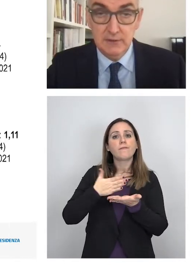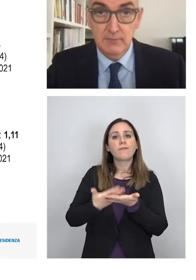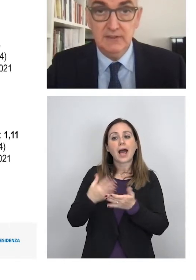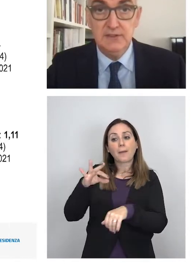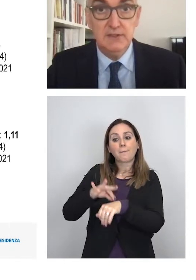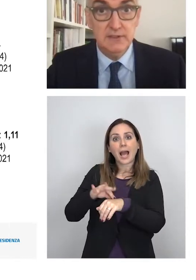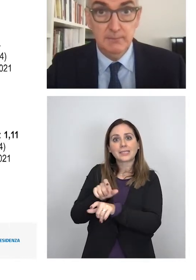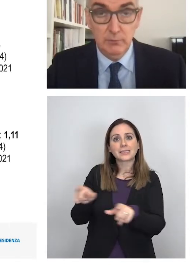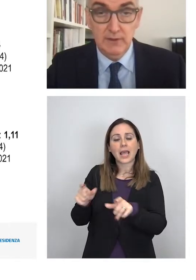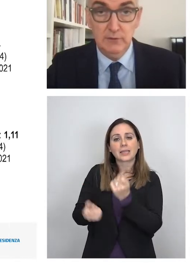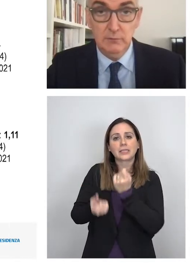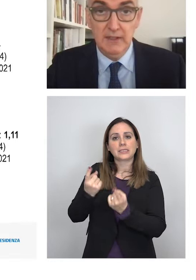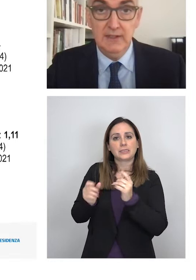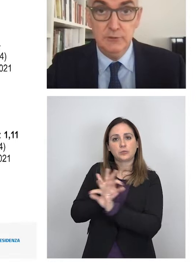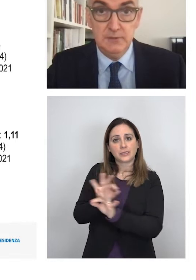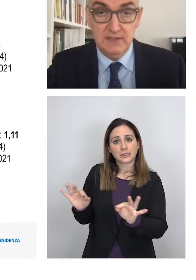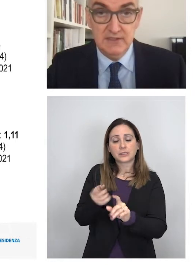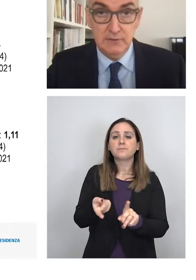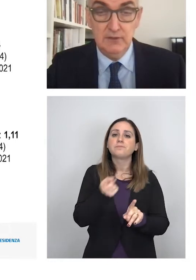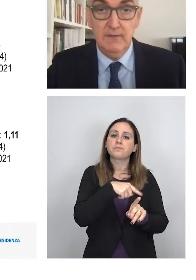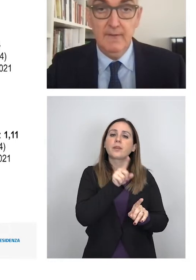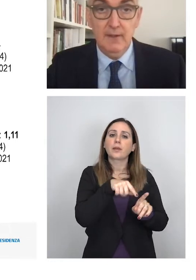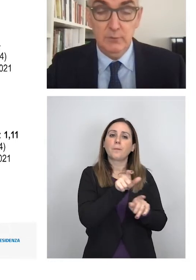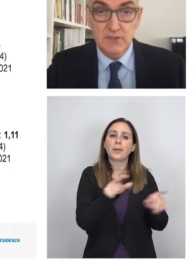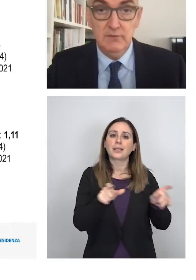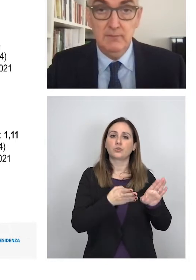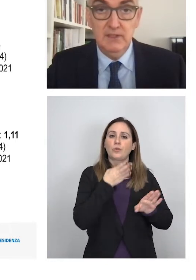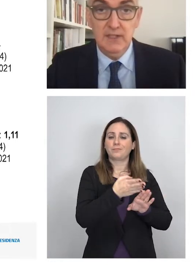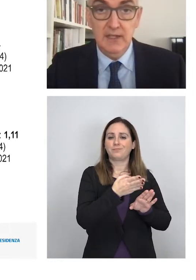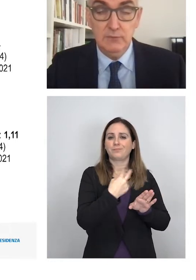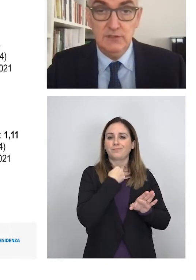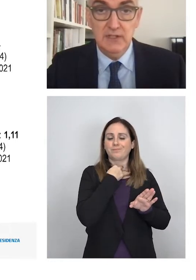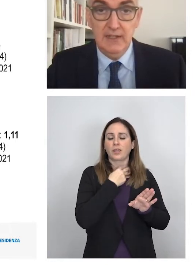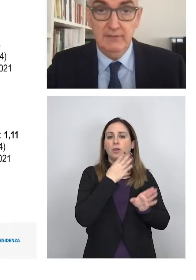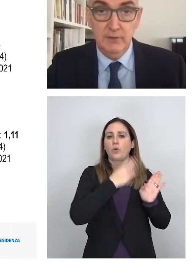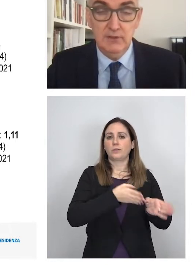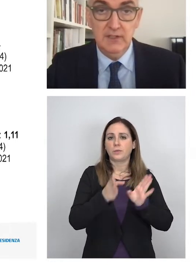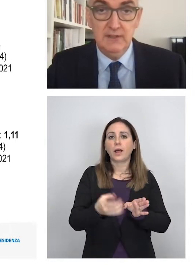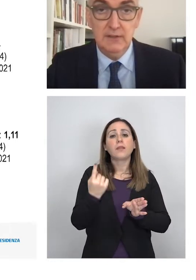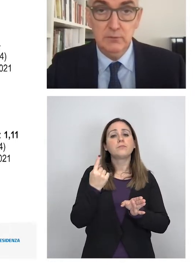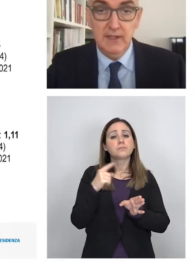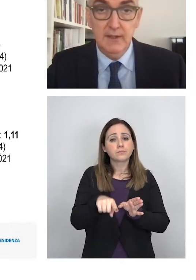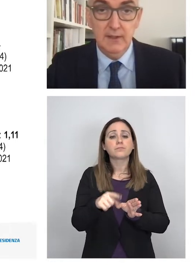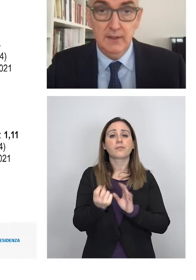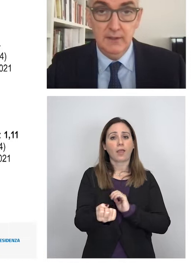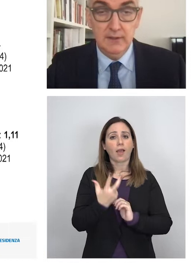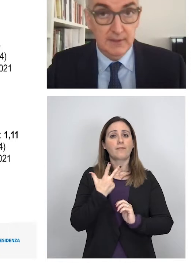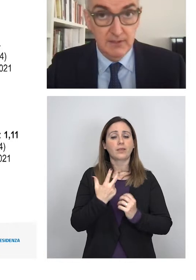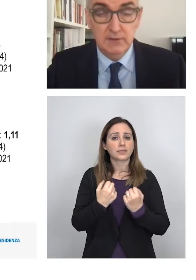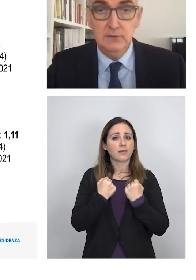pazienti asintomatici sia per quanto riguarda le ospedalizzazioni. Questo ovviamente è un segnale forte di un